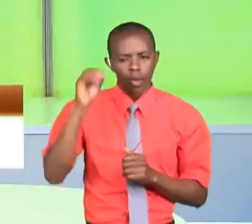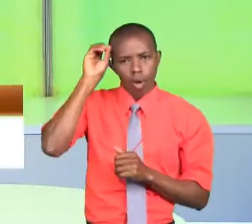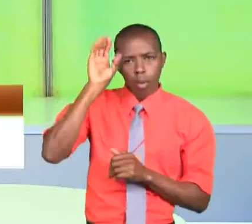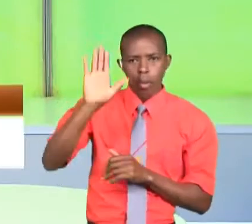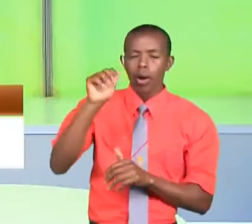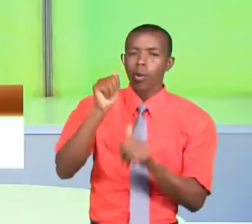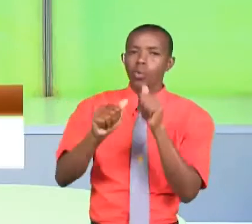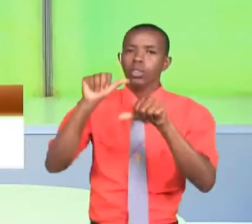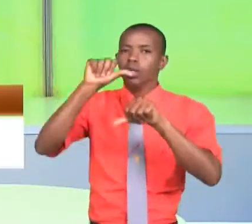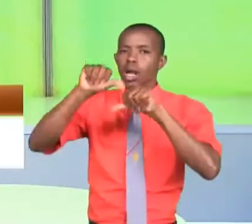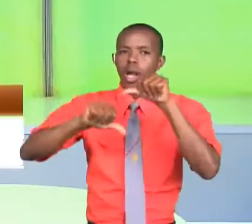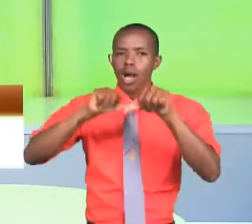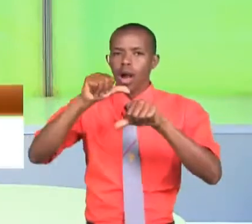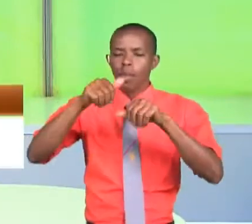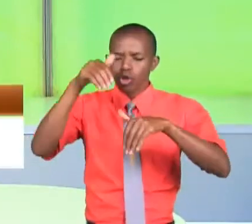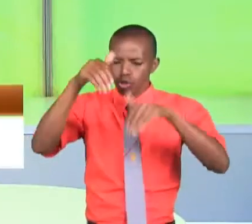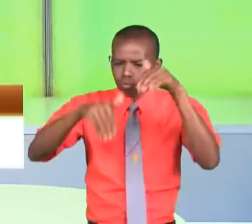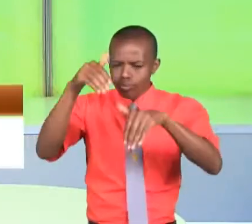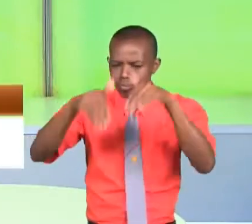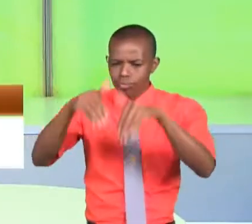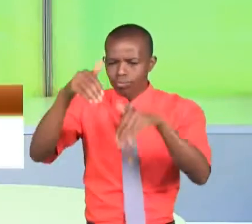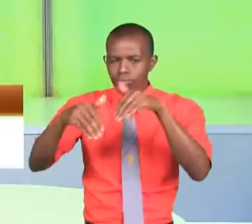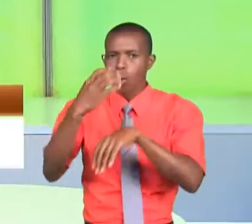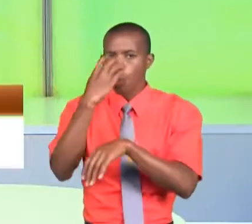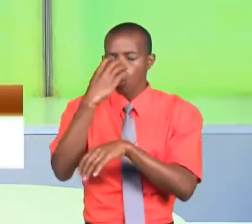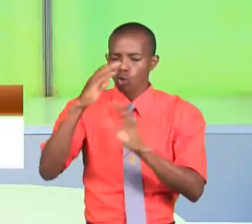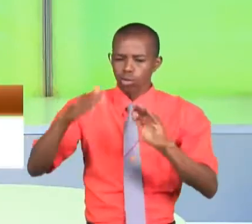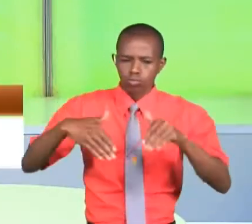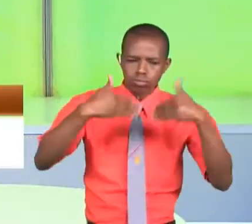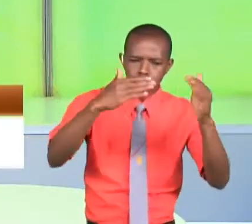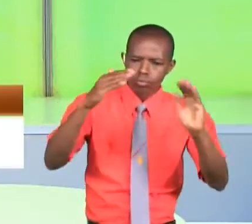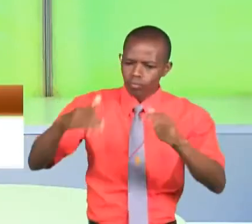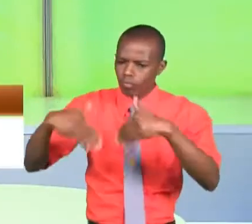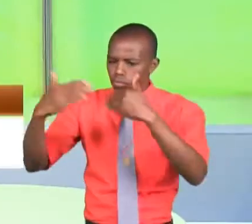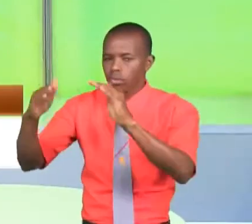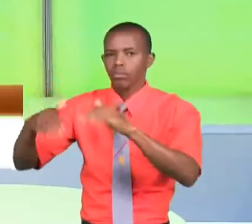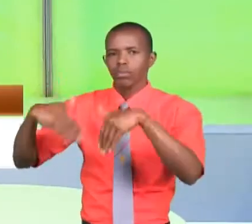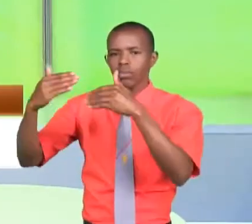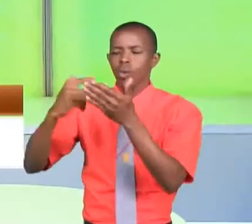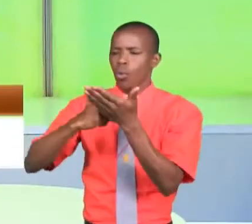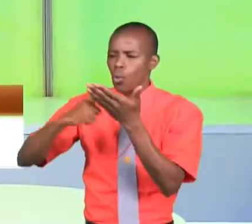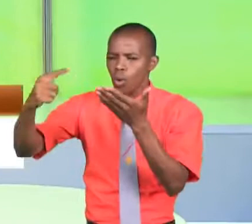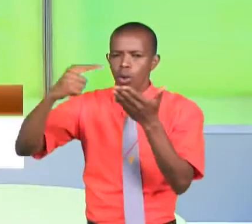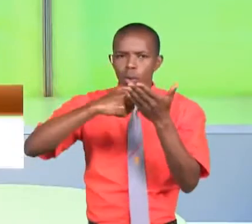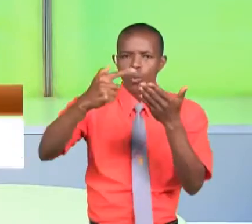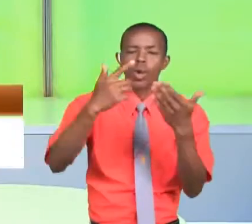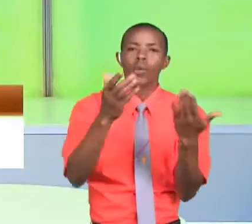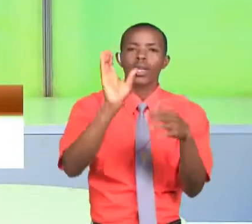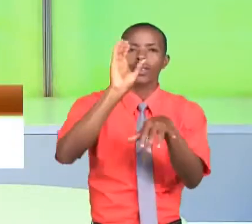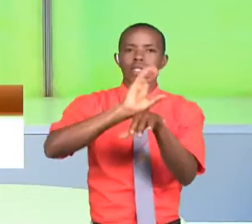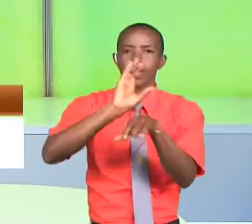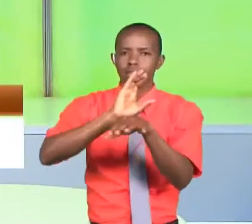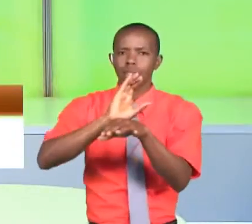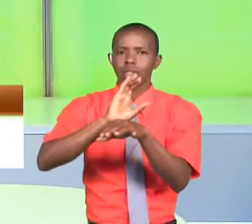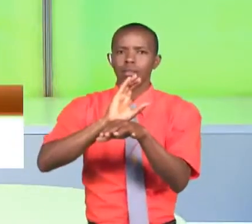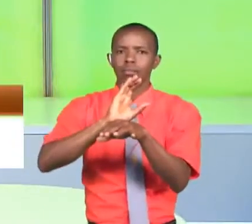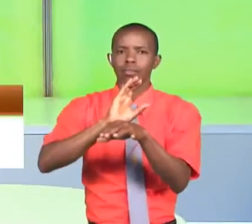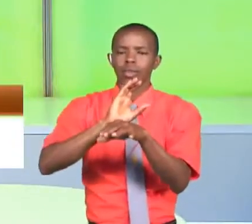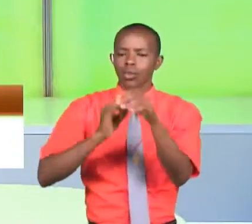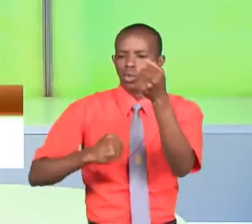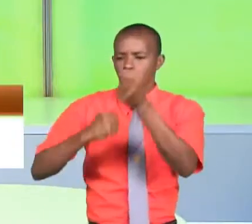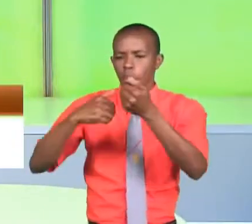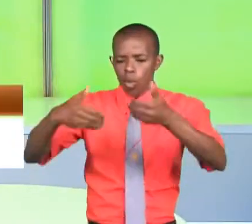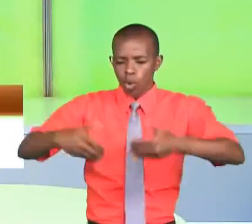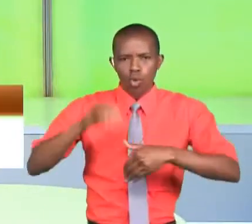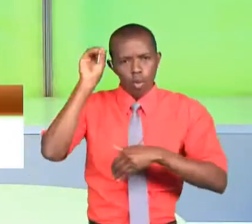gani kusiana na michango hii, naibu raisa na toa wakila, kwa wiki kwenye makanisa, miongoni mwa vidyana, maoni yako ni